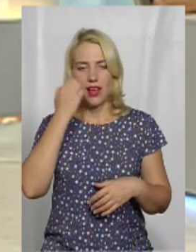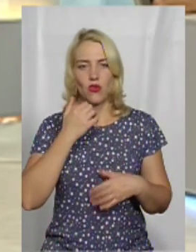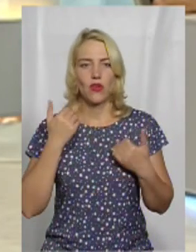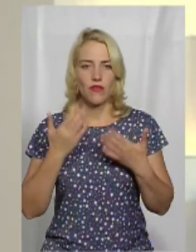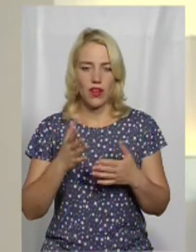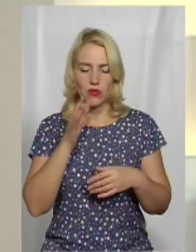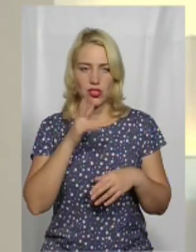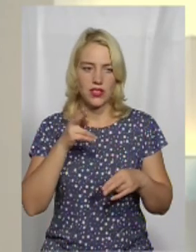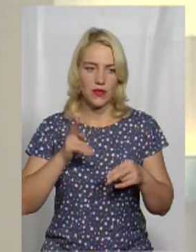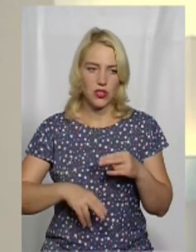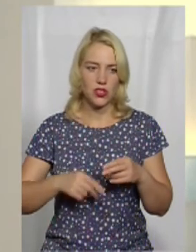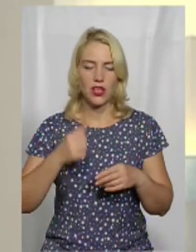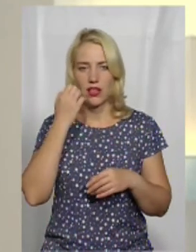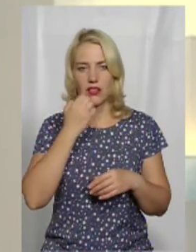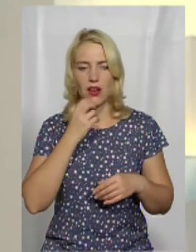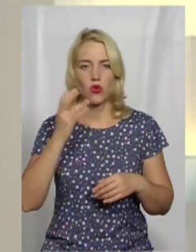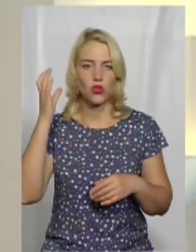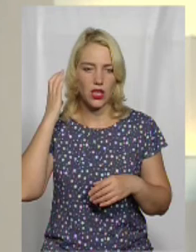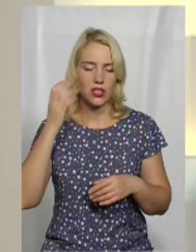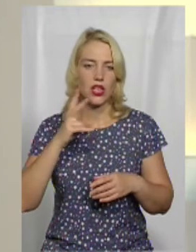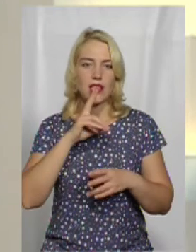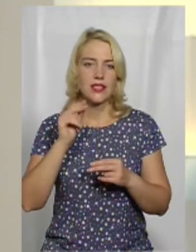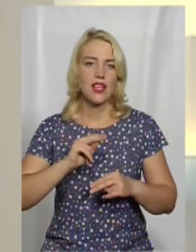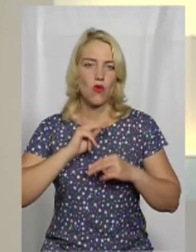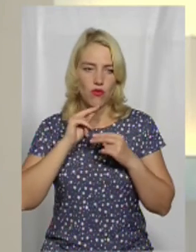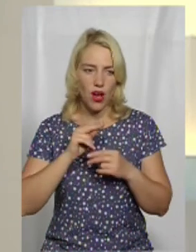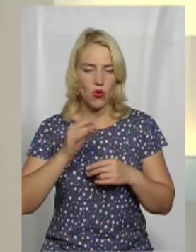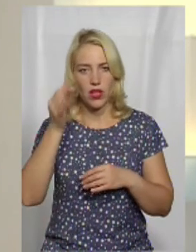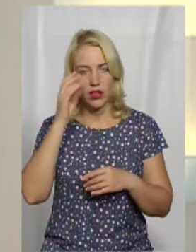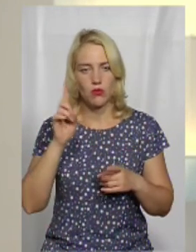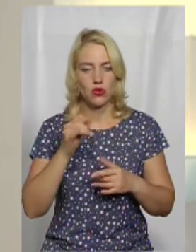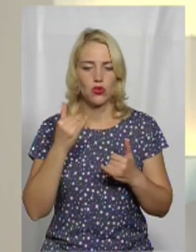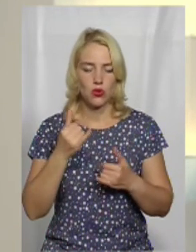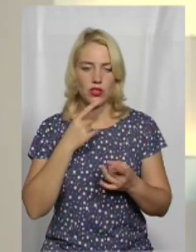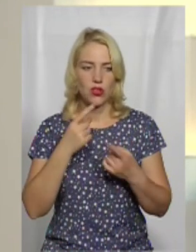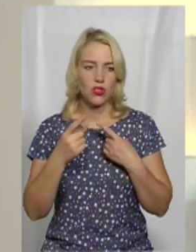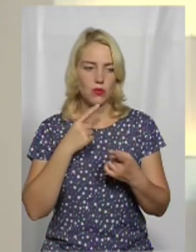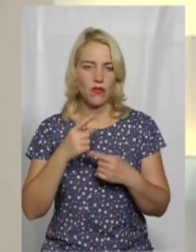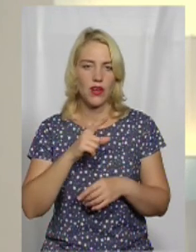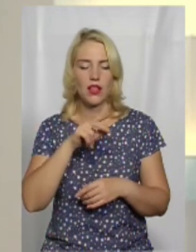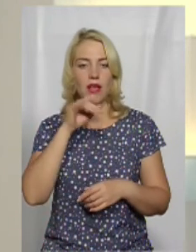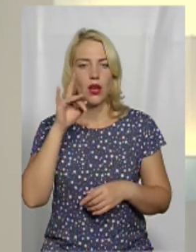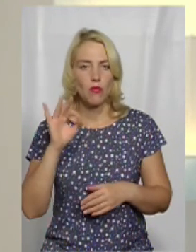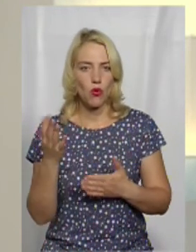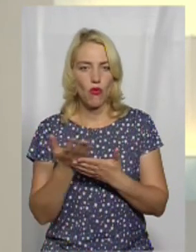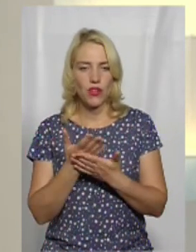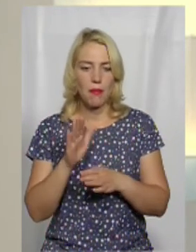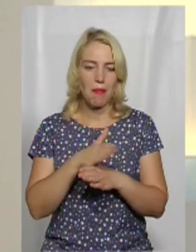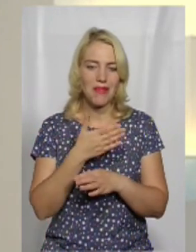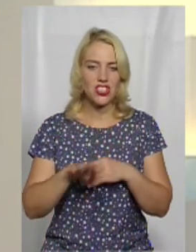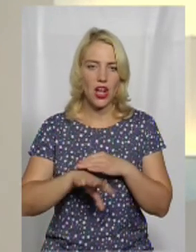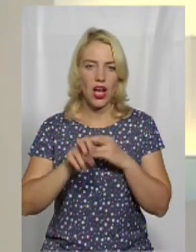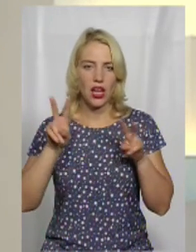вичерпаний. Дякую глядачам та слухачам за увагу. Нагадаю, що сьогодні ми розмовляли про фільм «Між